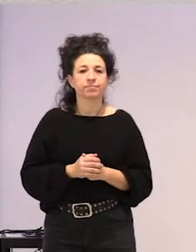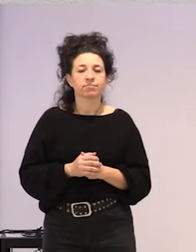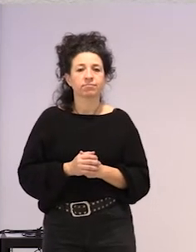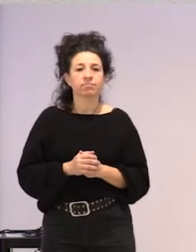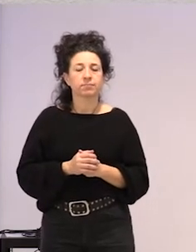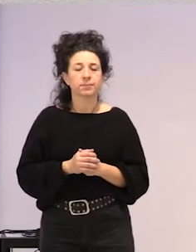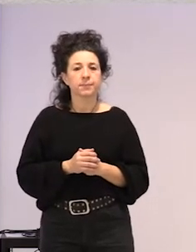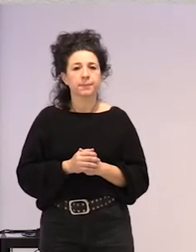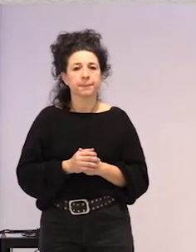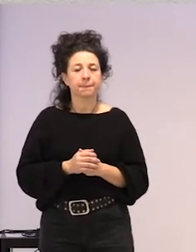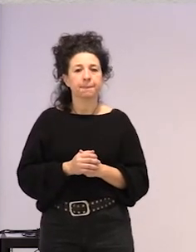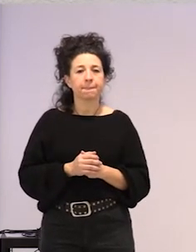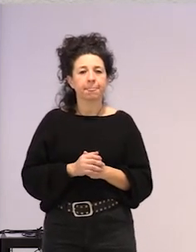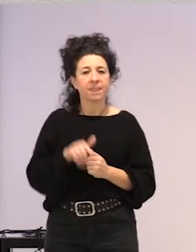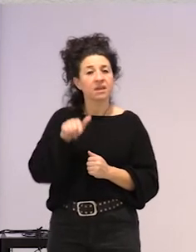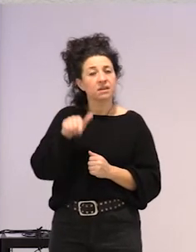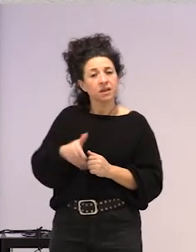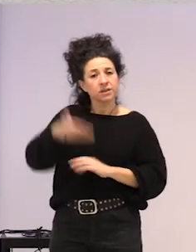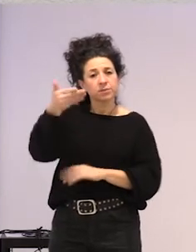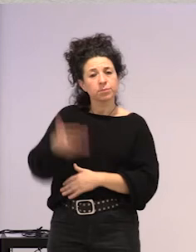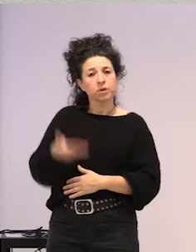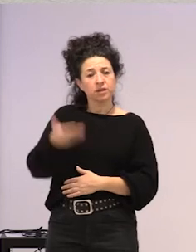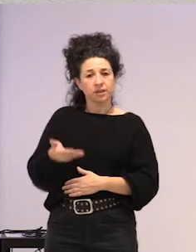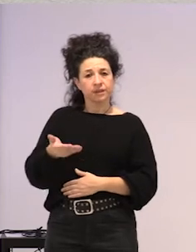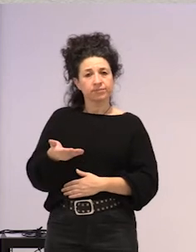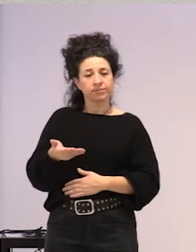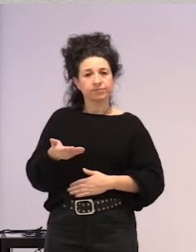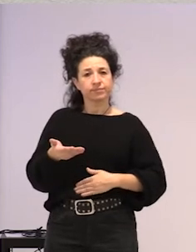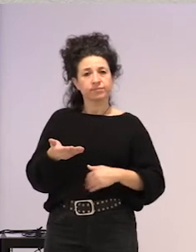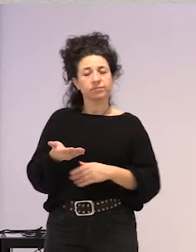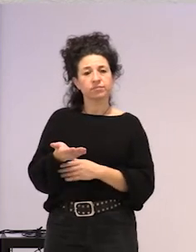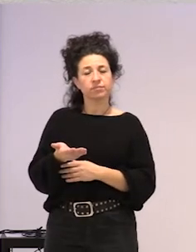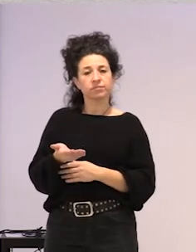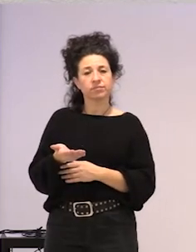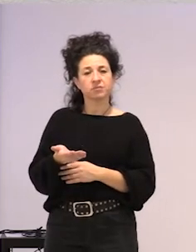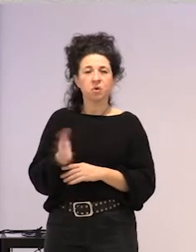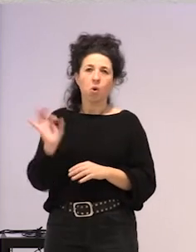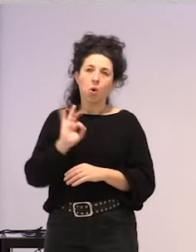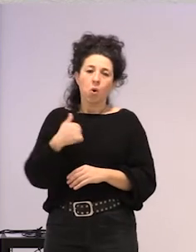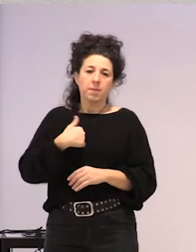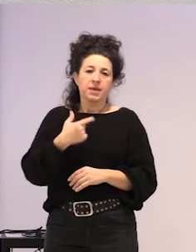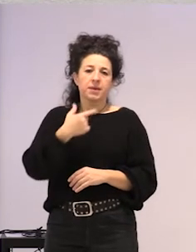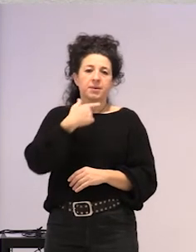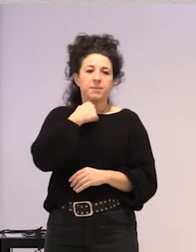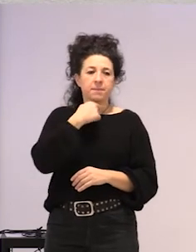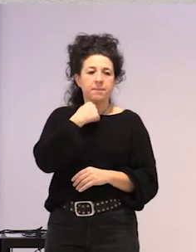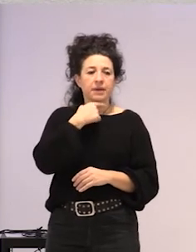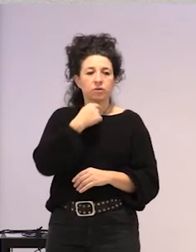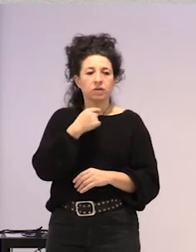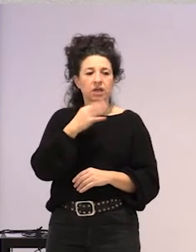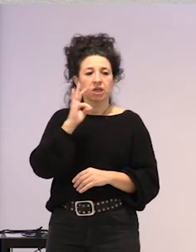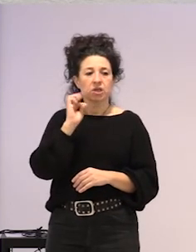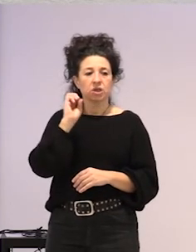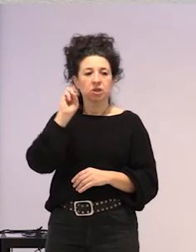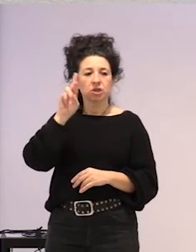eta hemen, bueno, ba, garrantzitsua da, ere, edo nire guztatzen zait, tronto eta fizerrek egiten duten,